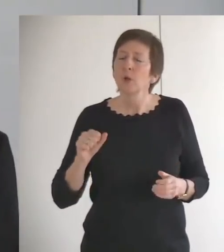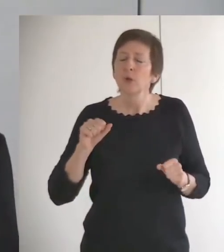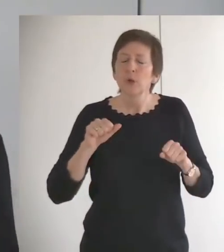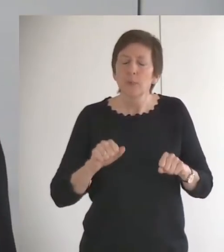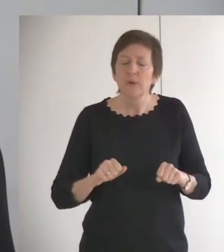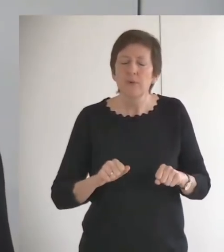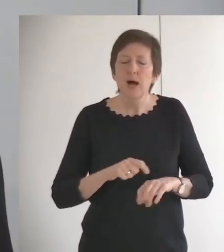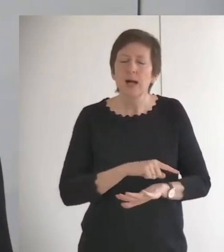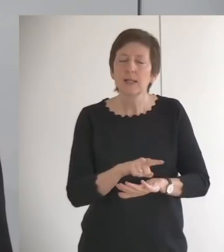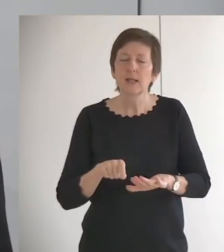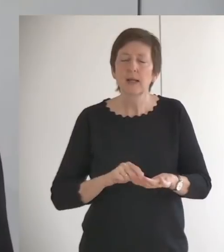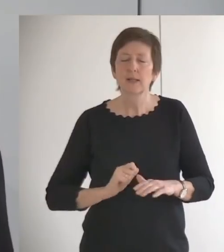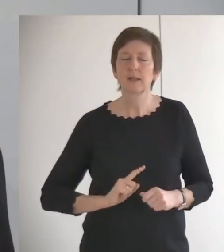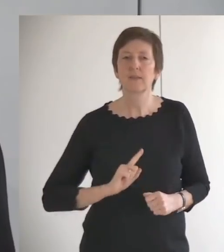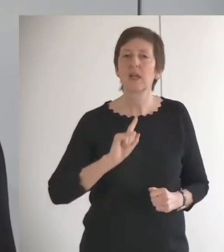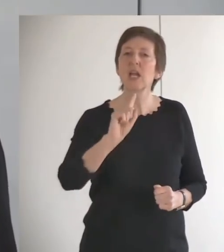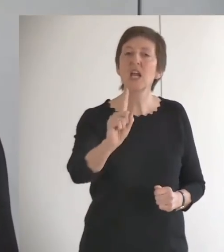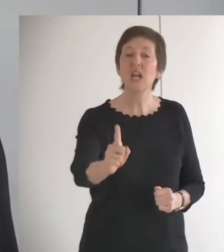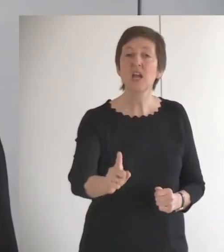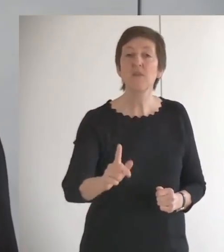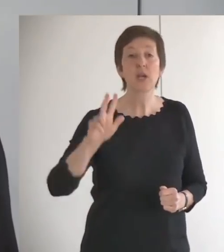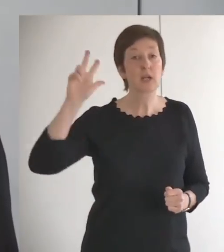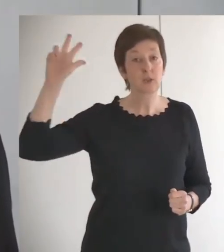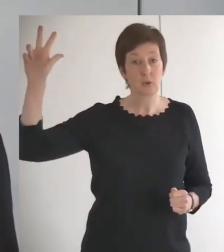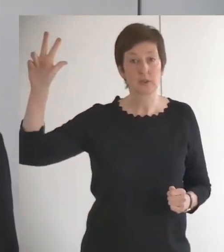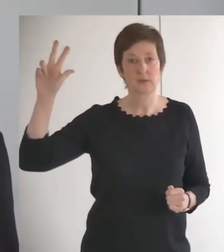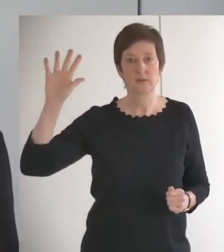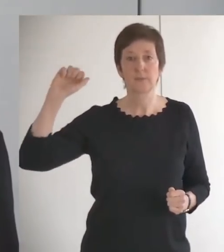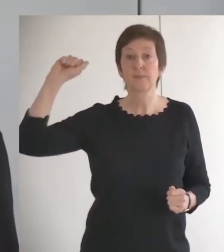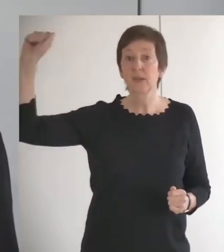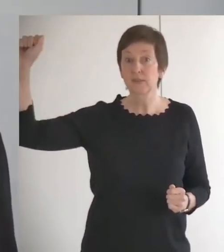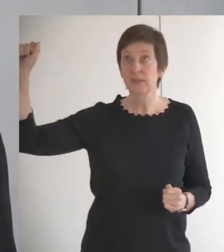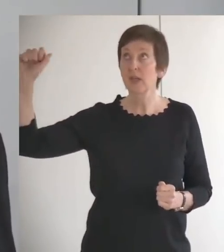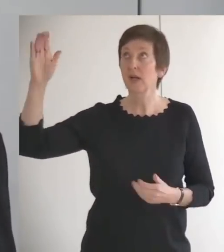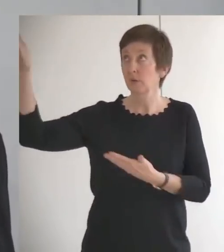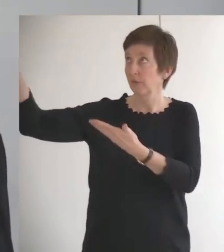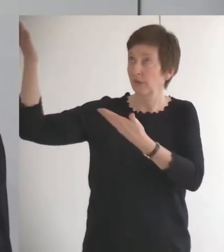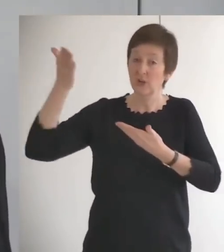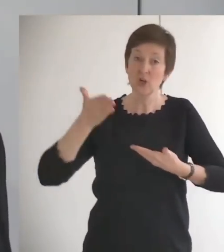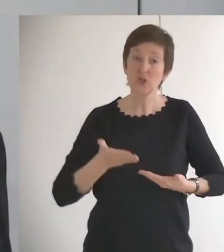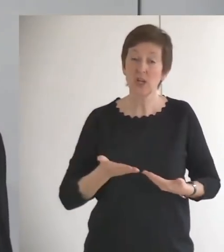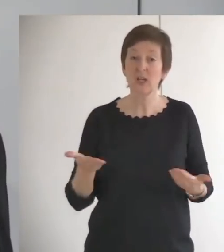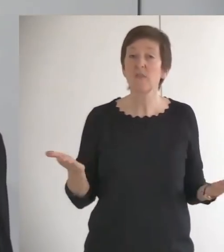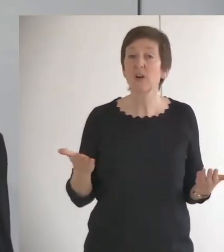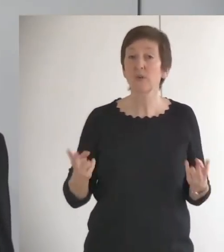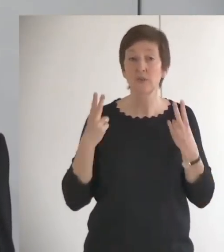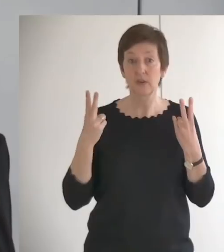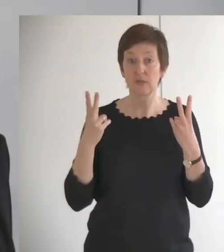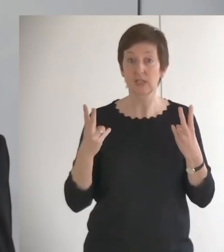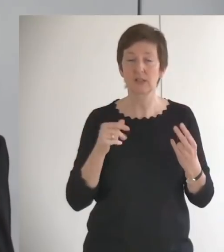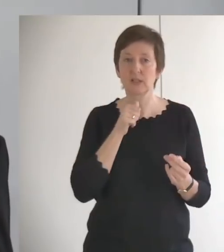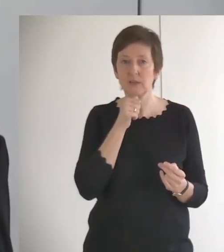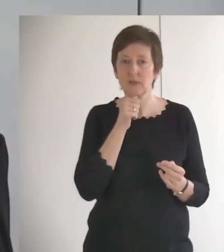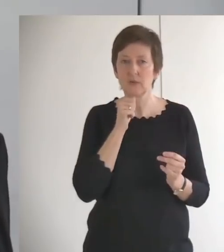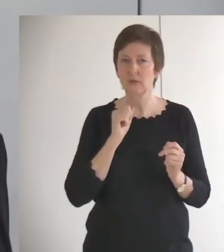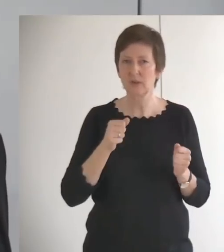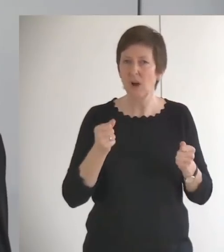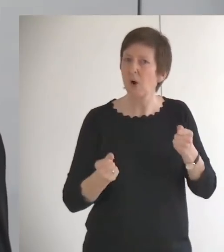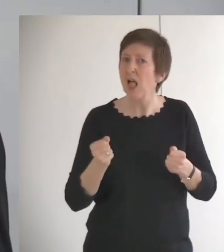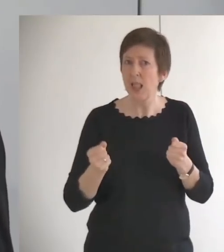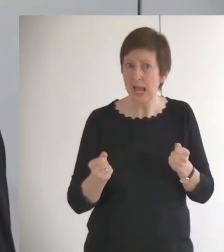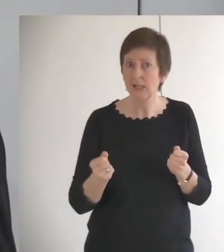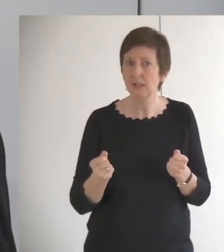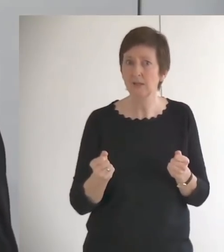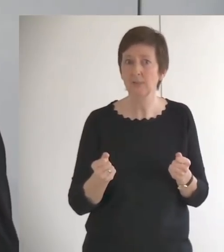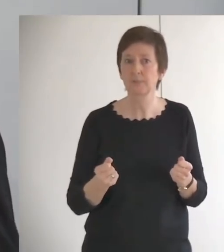unseres ewigen Gottes, dass er uns das schenkt, was wichtig ist und uns immer auch auf das lenkt, was